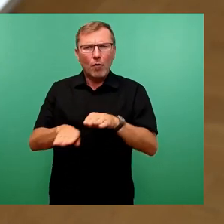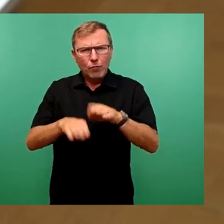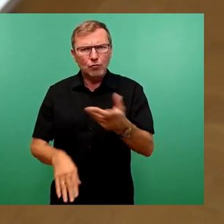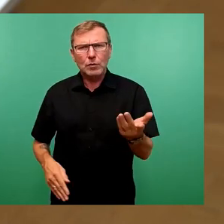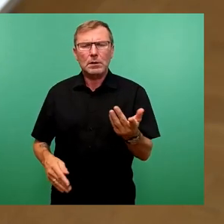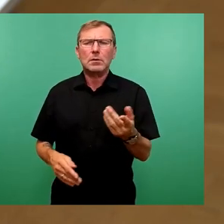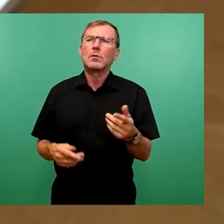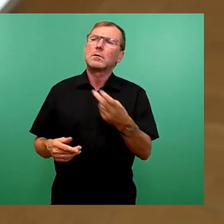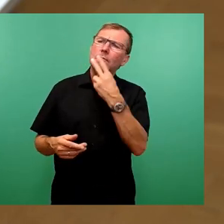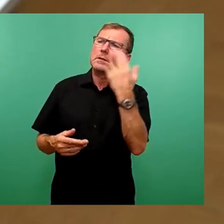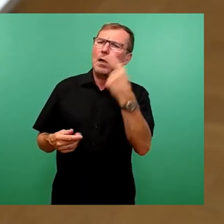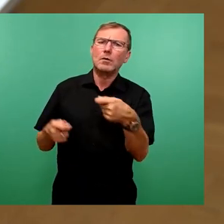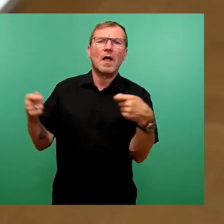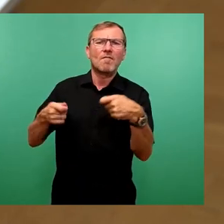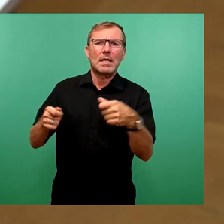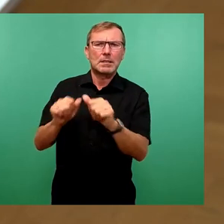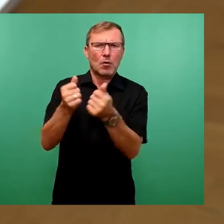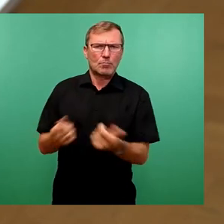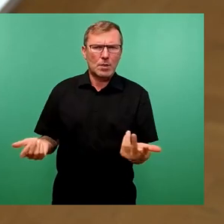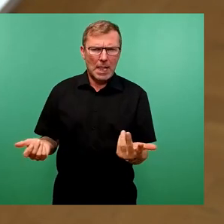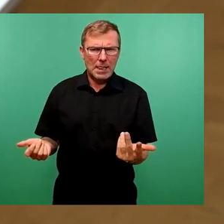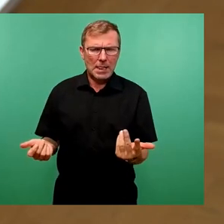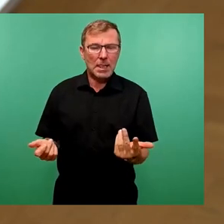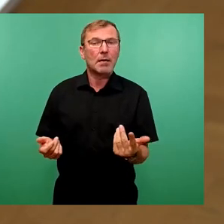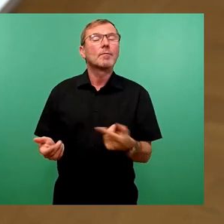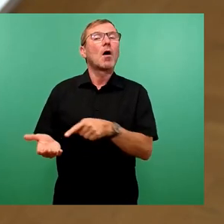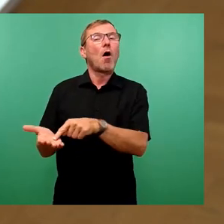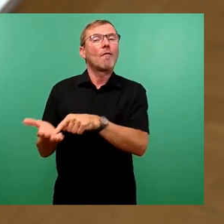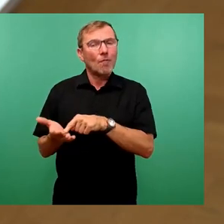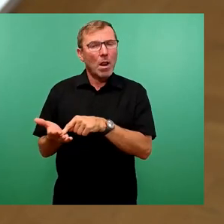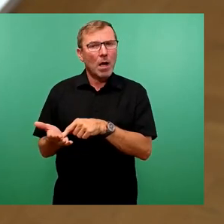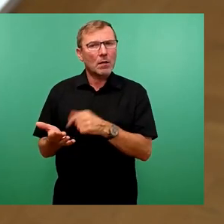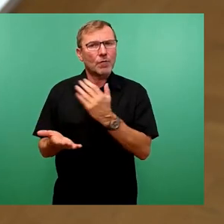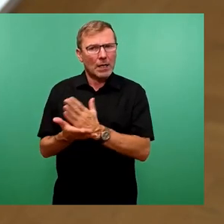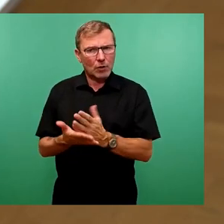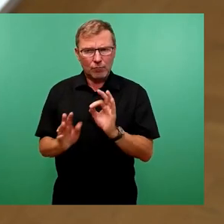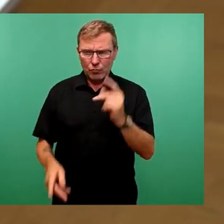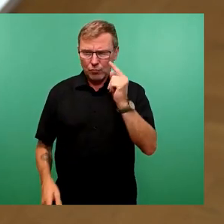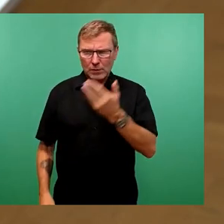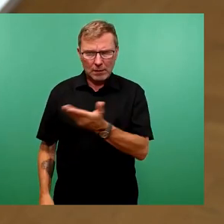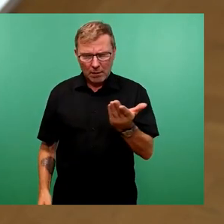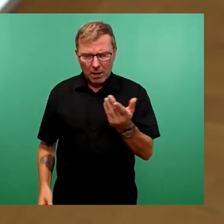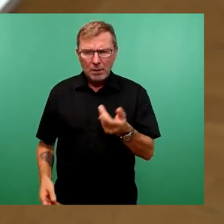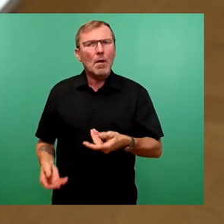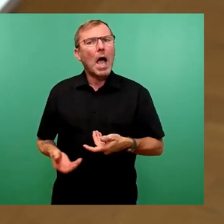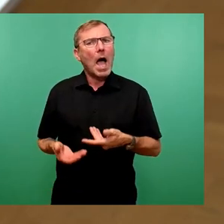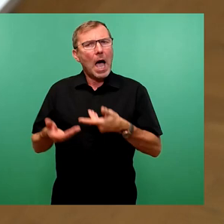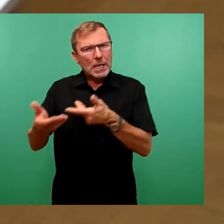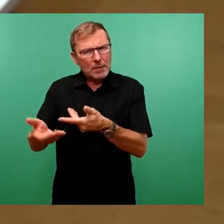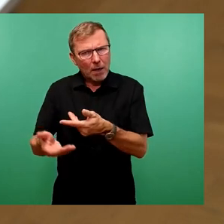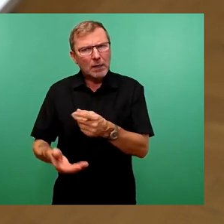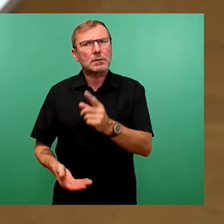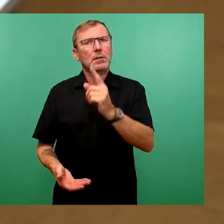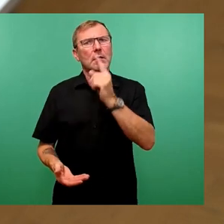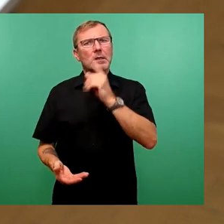Finanzierungsmodelle sein. Die entsprechende Vorlage zur Entscheidung für den Stadtrat werde eingebracht, wenn der